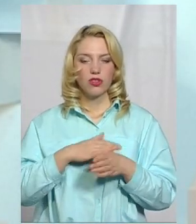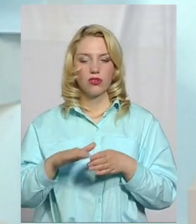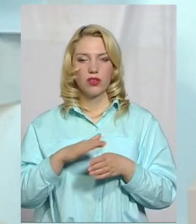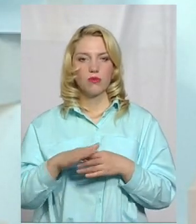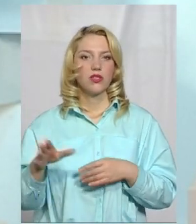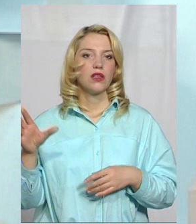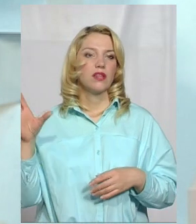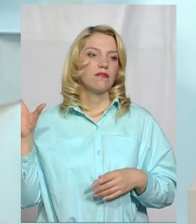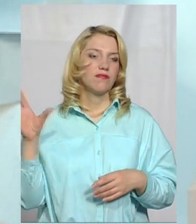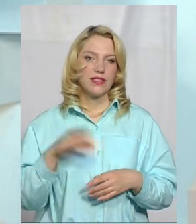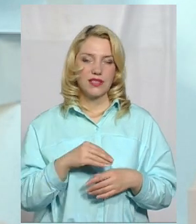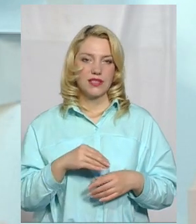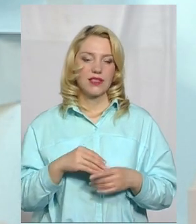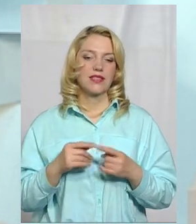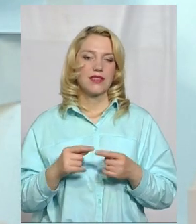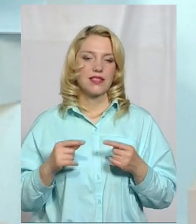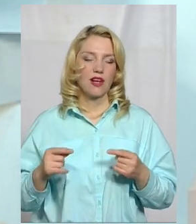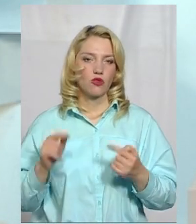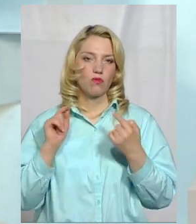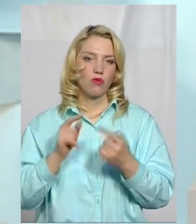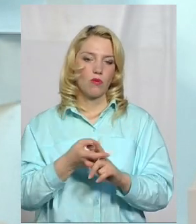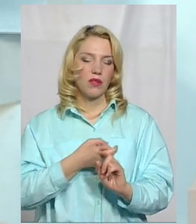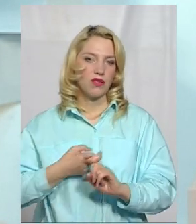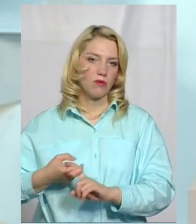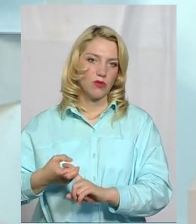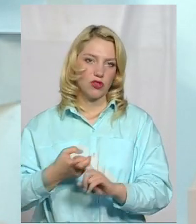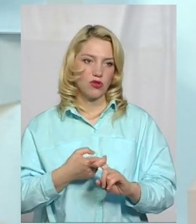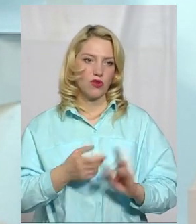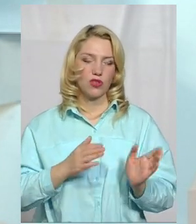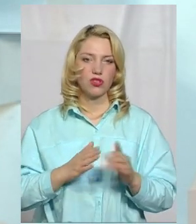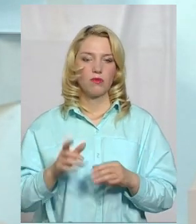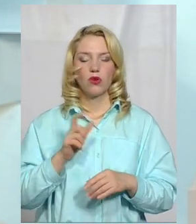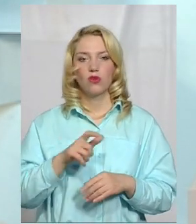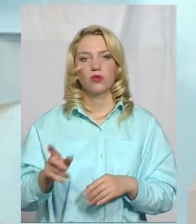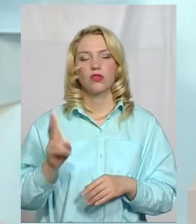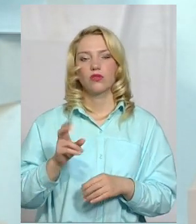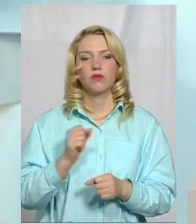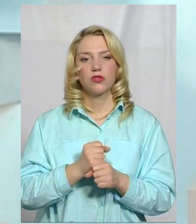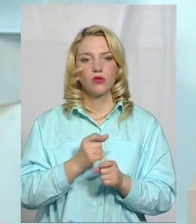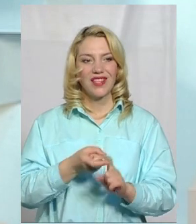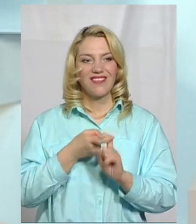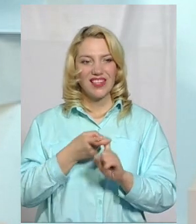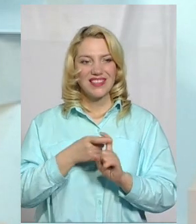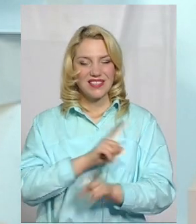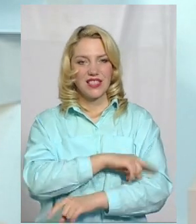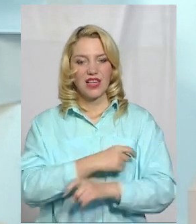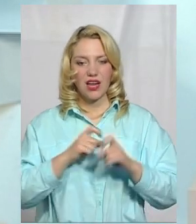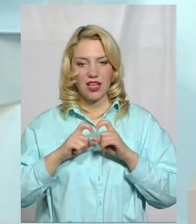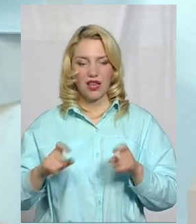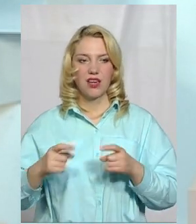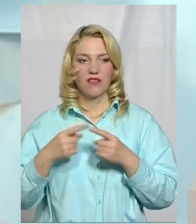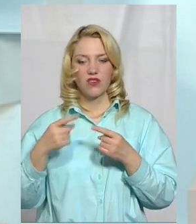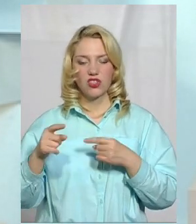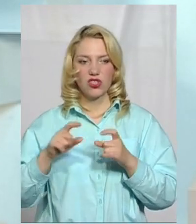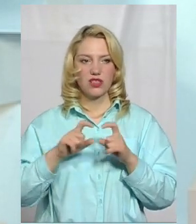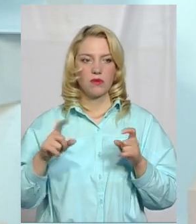певних заходів проти епідеміючного режиму. А люди, які працюють в інфекційній лікарні та в інших закладах, вони